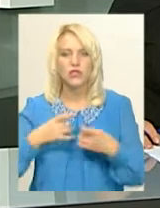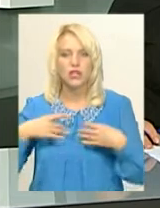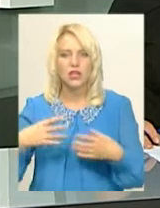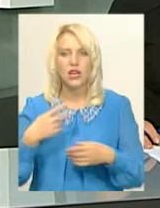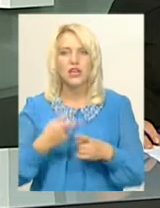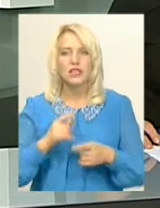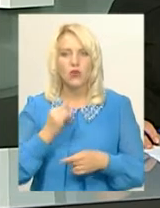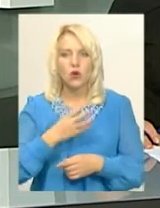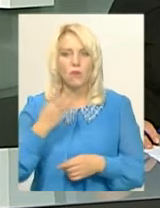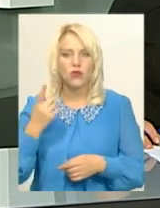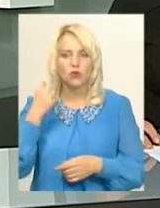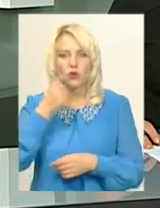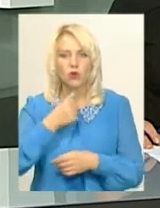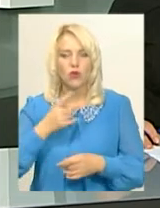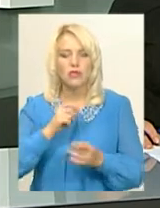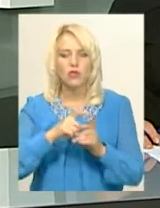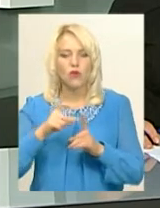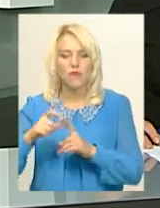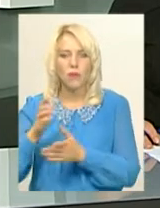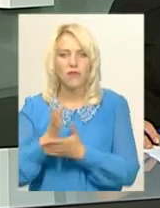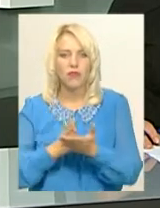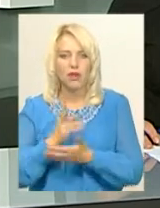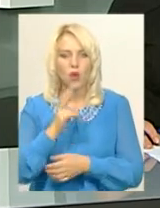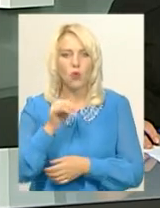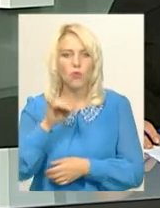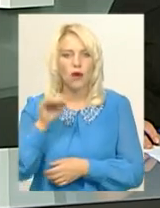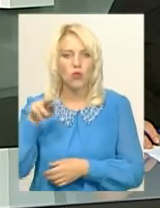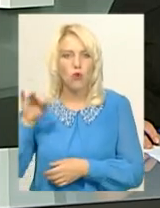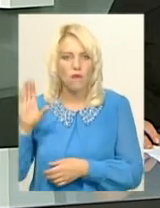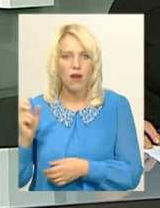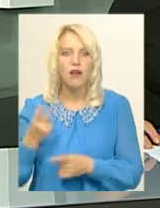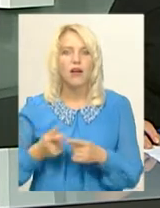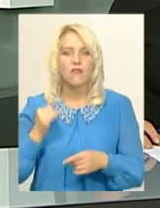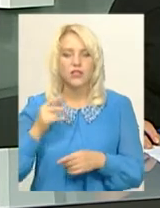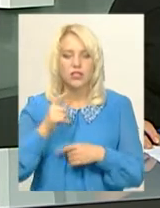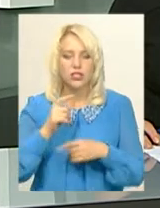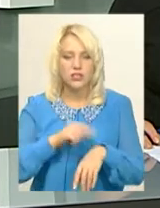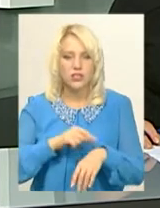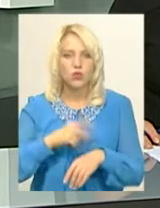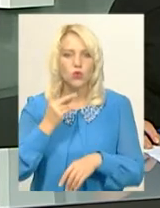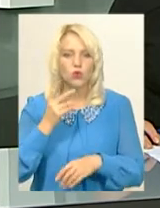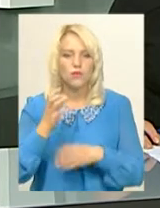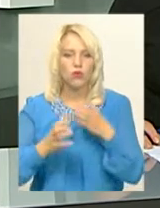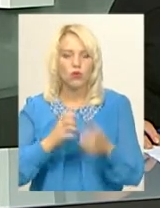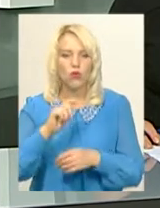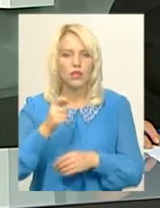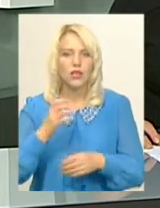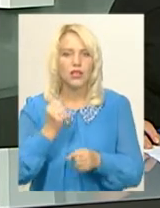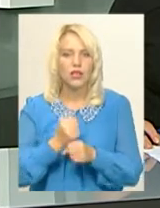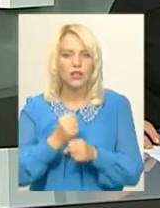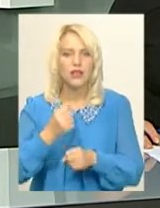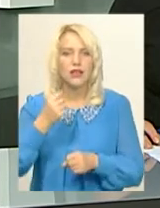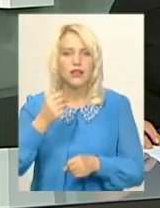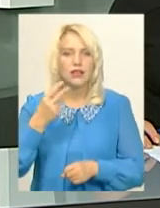словами голови Хмельницької обласної ради ветеранів Володимира Купратого, у часи Другої світової війни на території області діяли 20 тисяч